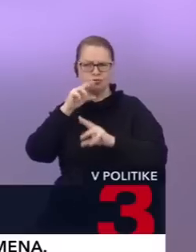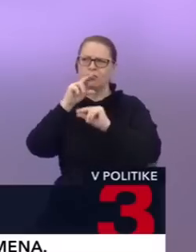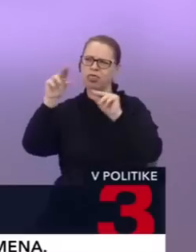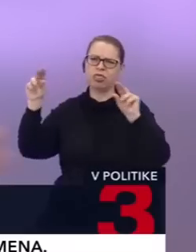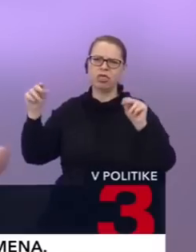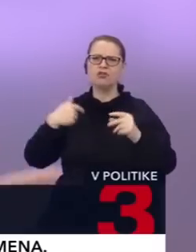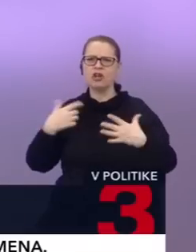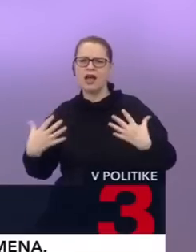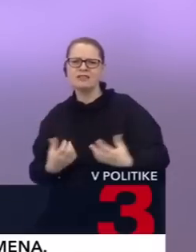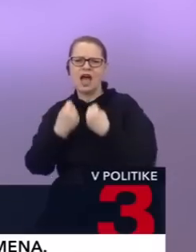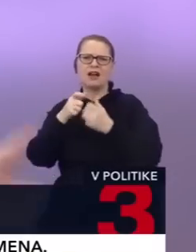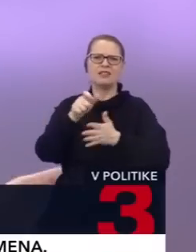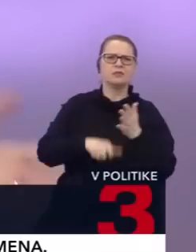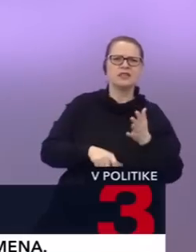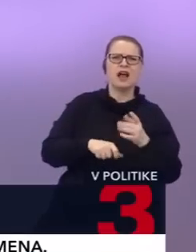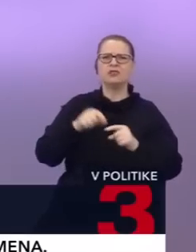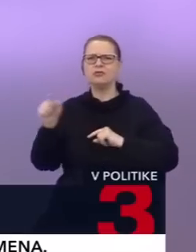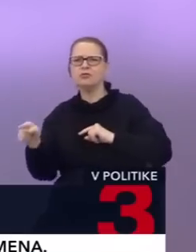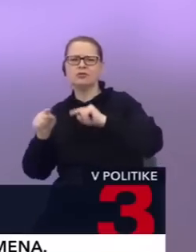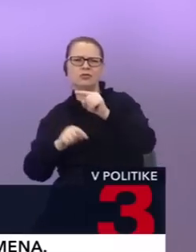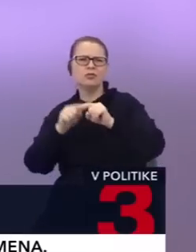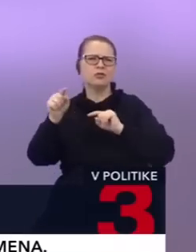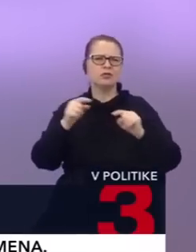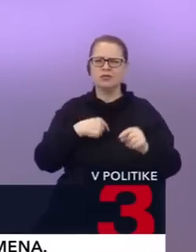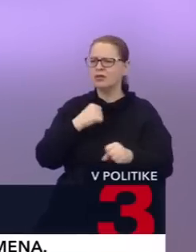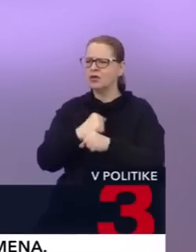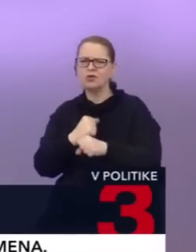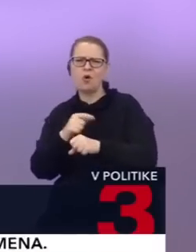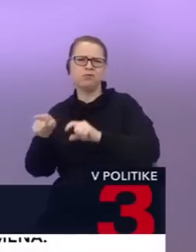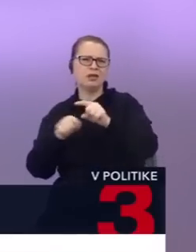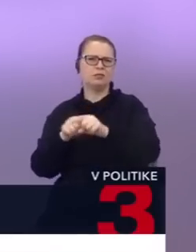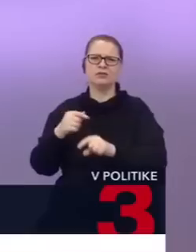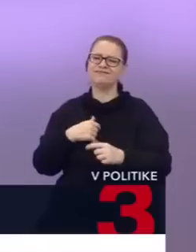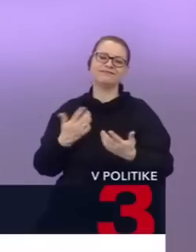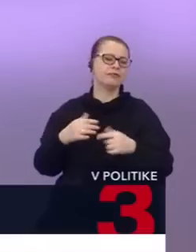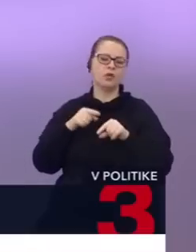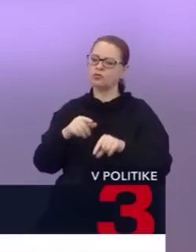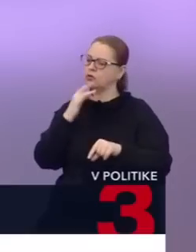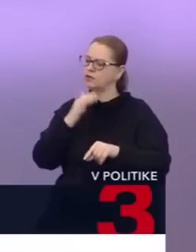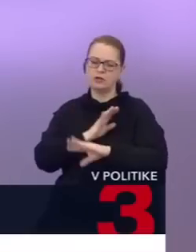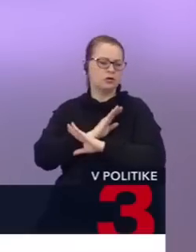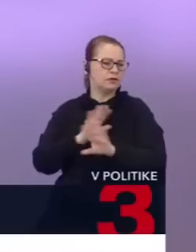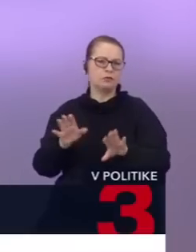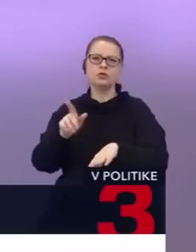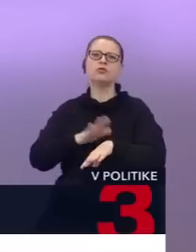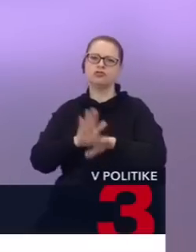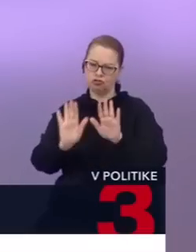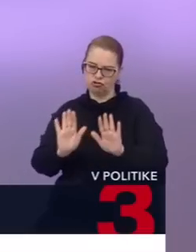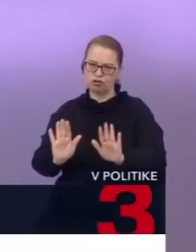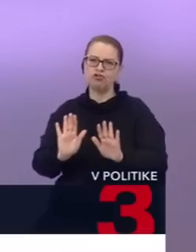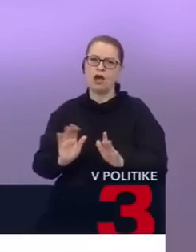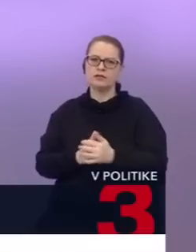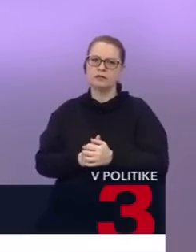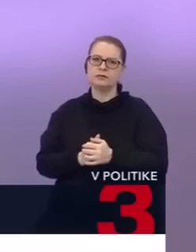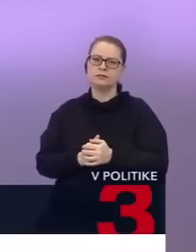zakladám, takú stranu, onakú, umierne liberáde, ja neviem, čo všetko. Čiže k tomu sa vyjadrovať nebudem. Na to ešte čas príde. A